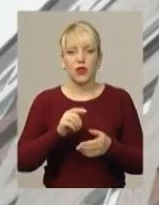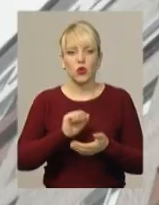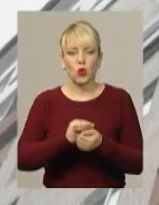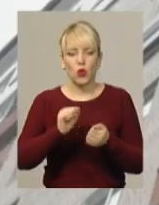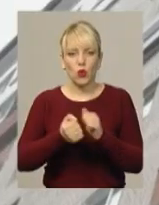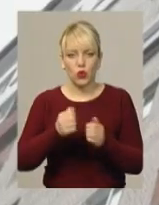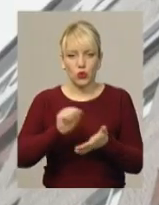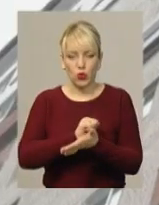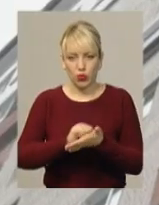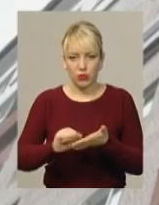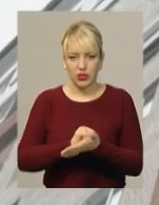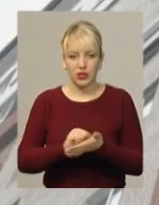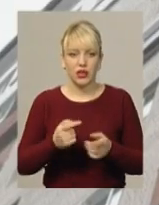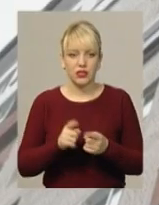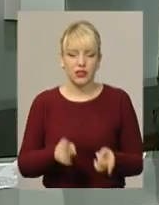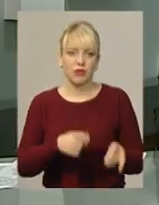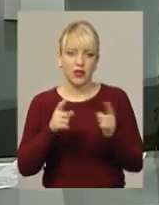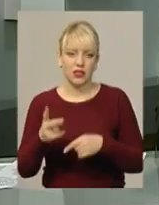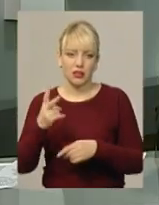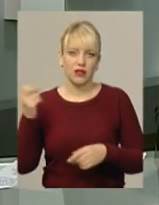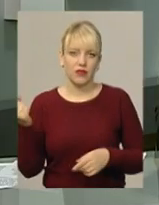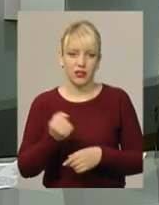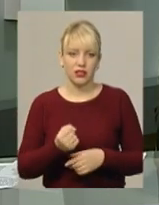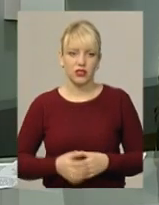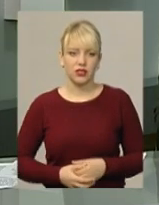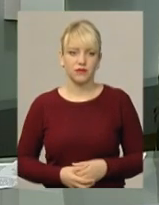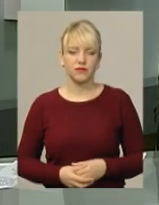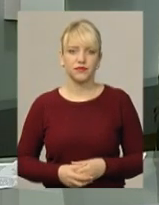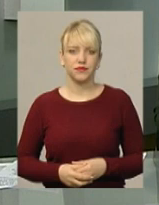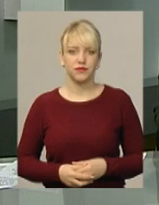заступник начальника управління ЖКГ Хмельницької міської ради Володимир Путін.